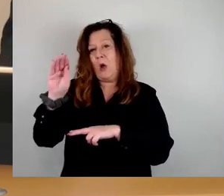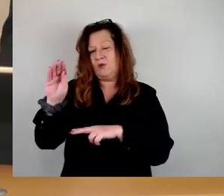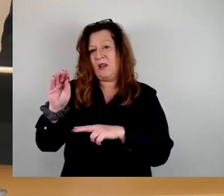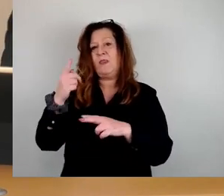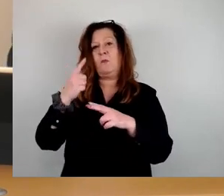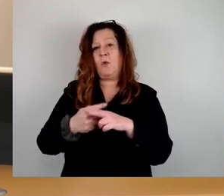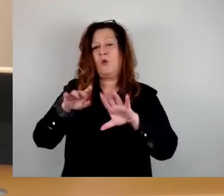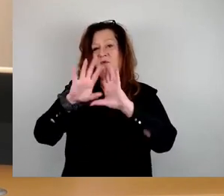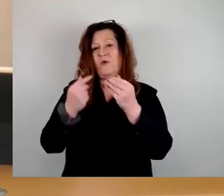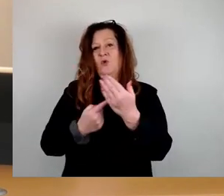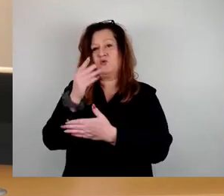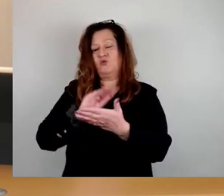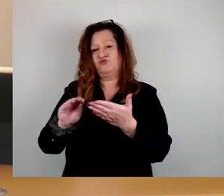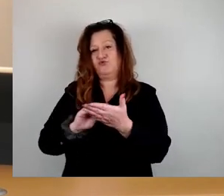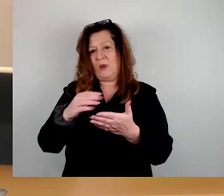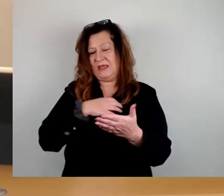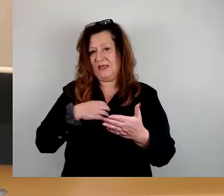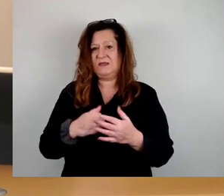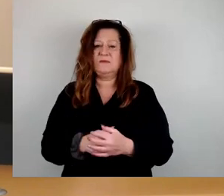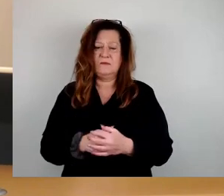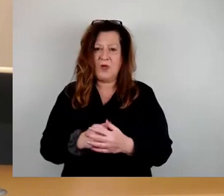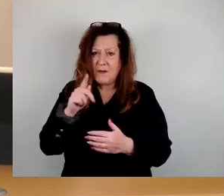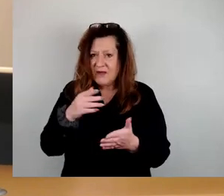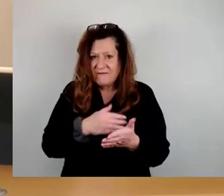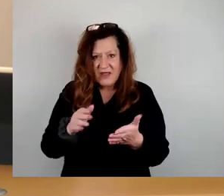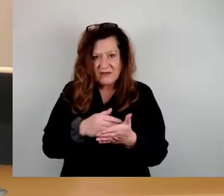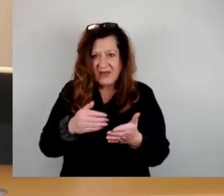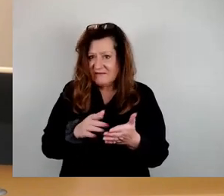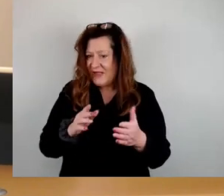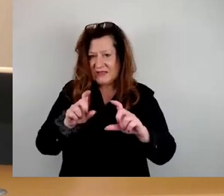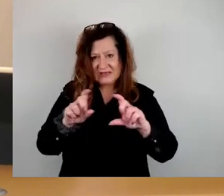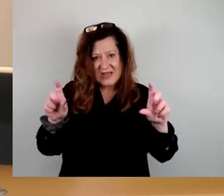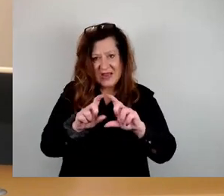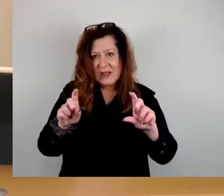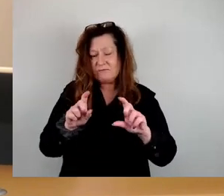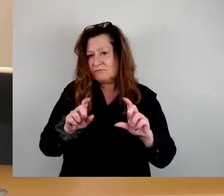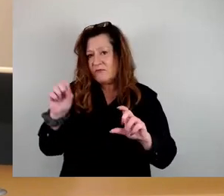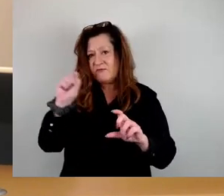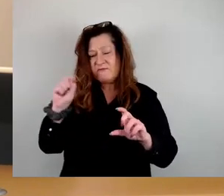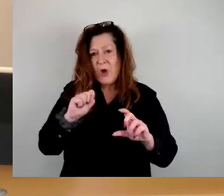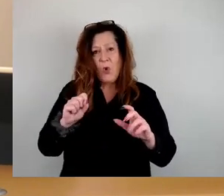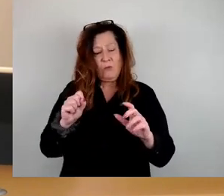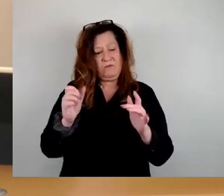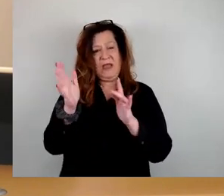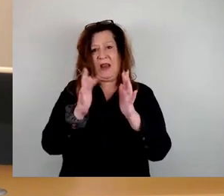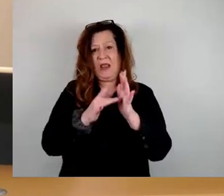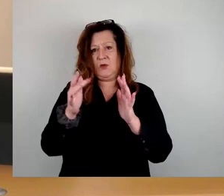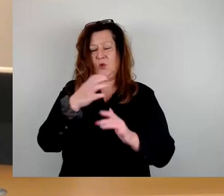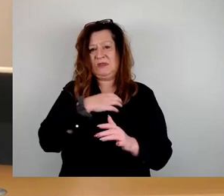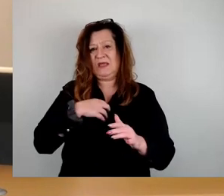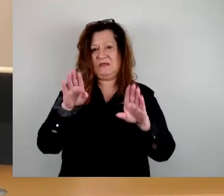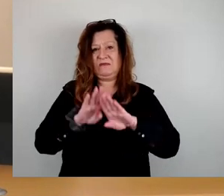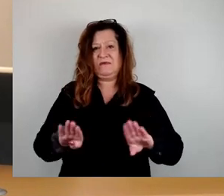Es gibt nur viele weitere Aktivitäten für ein friedliches Zusammenleben der Religionen in der Stadt. Mehr als ich hier aufzählen kann.